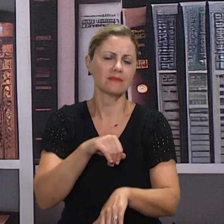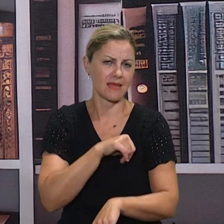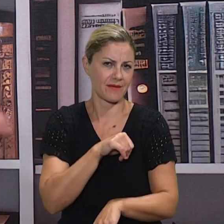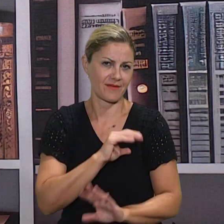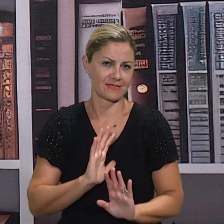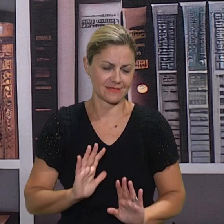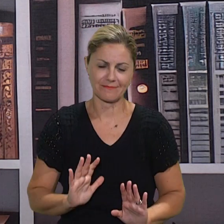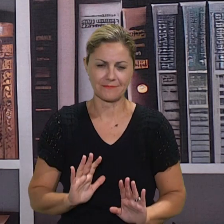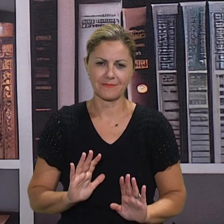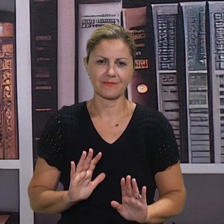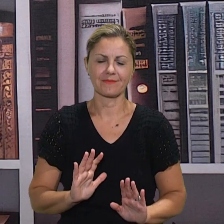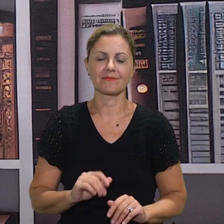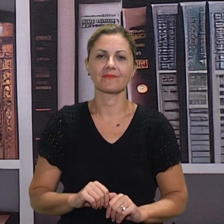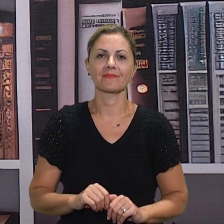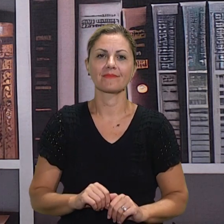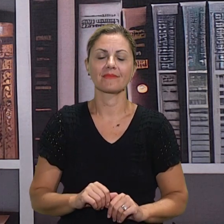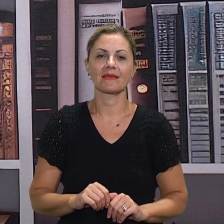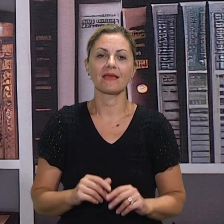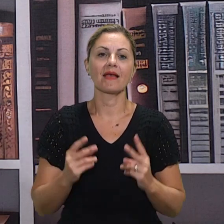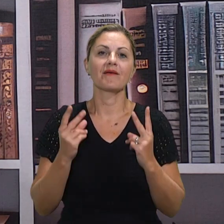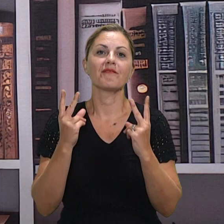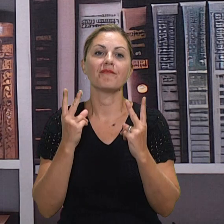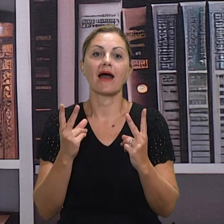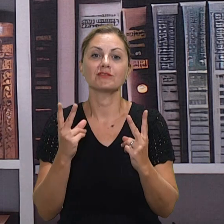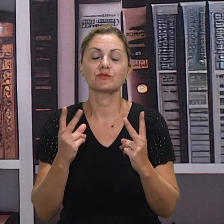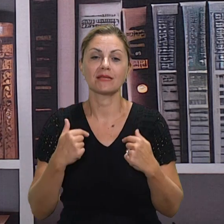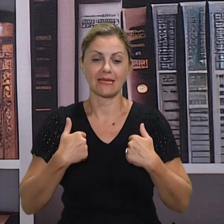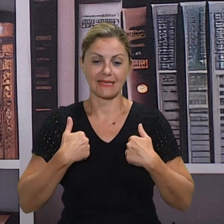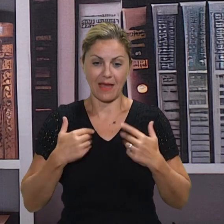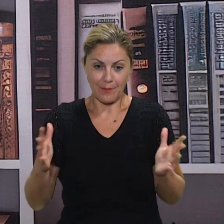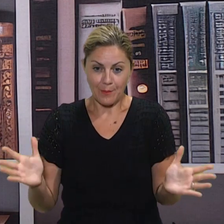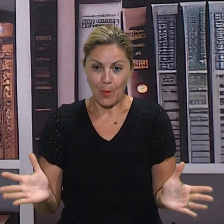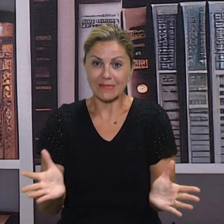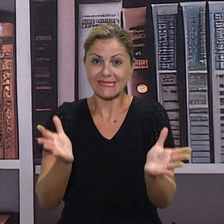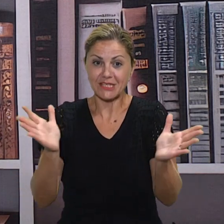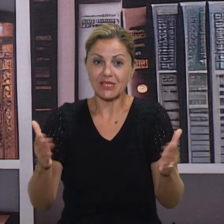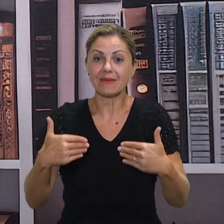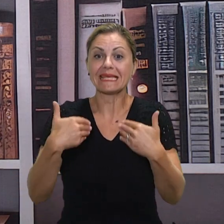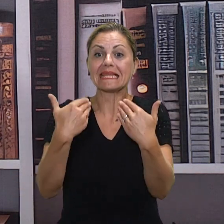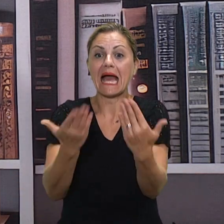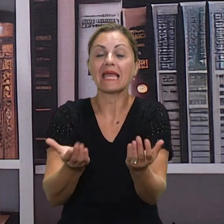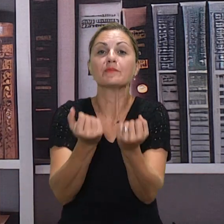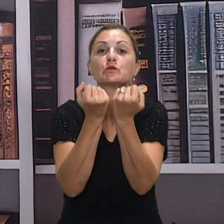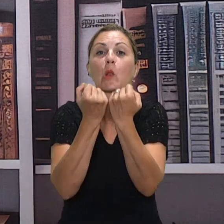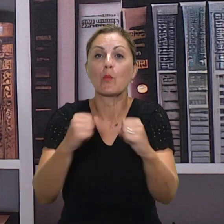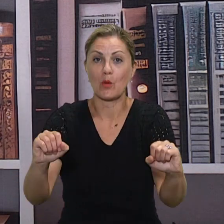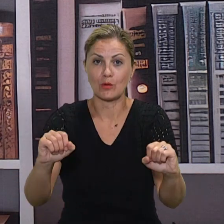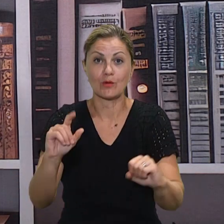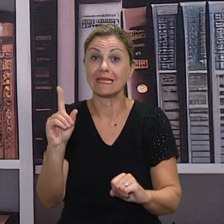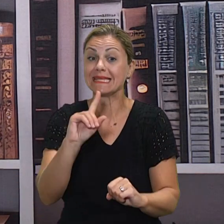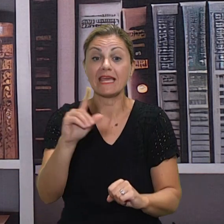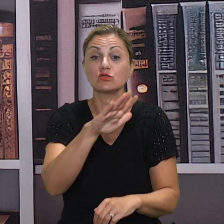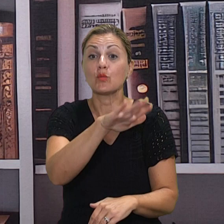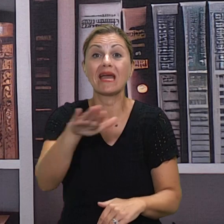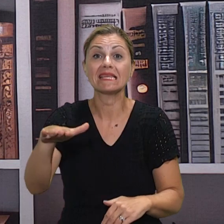iskoči samo u jednom trenutku iz svojih okvira i napravi jedan savršen rad. Tako da ne bi trebali stavrati djecu u okvire, već im